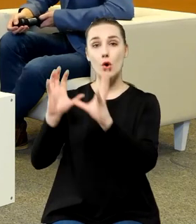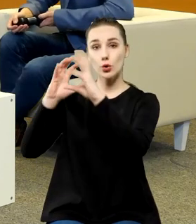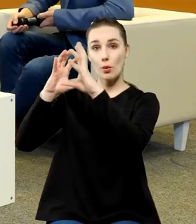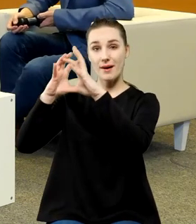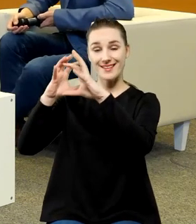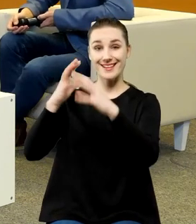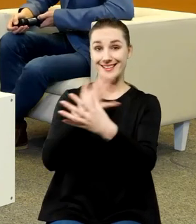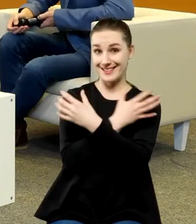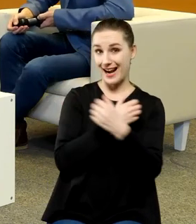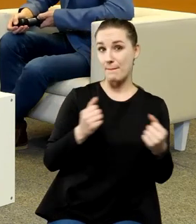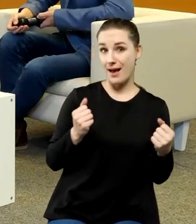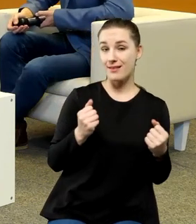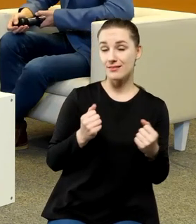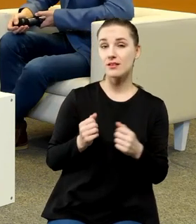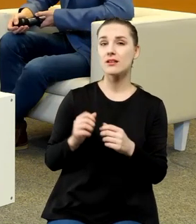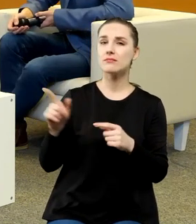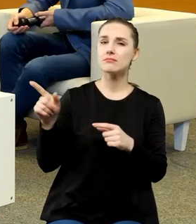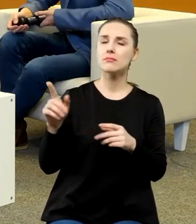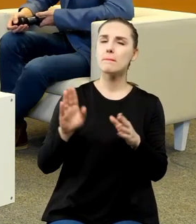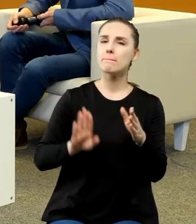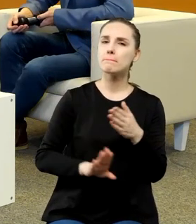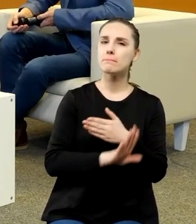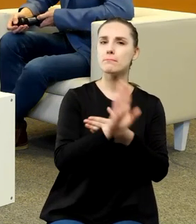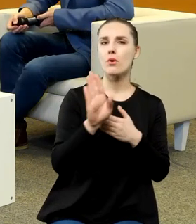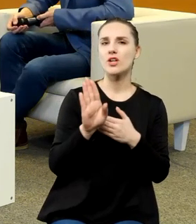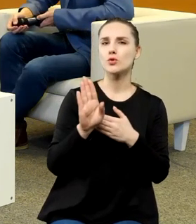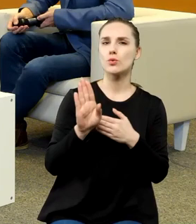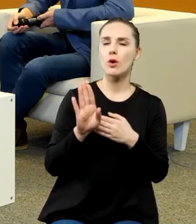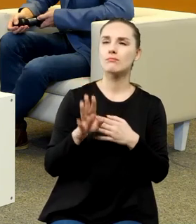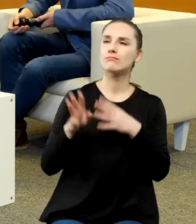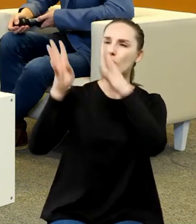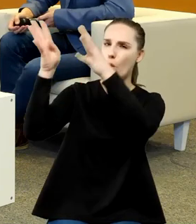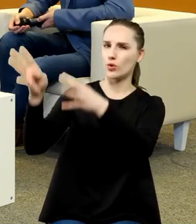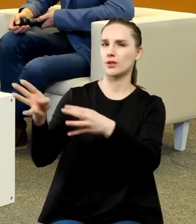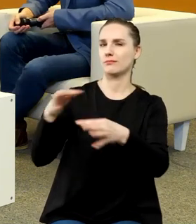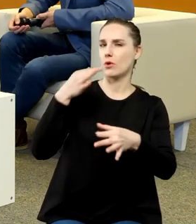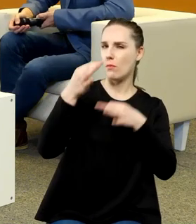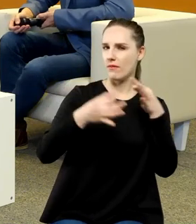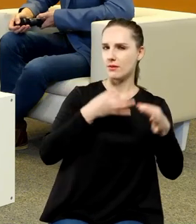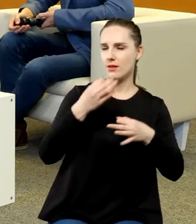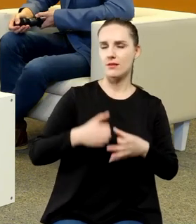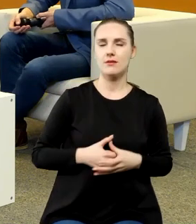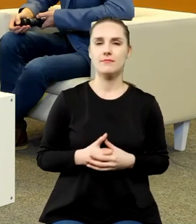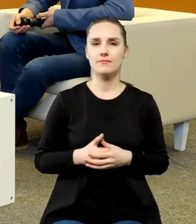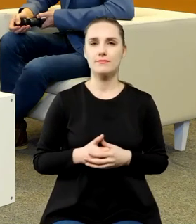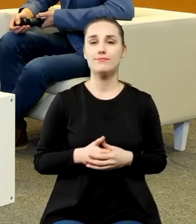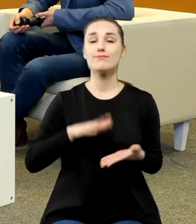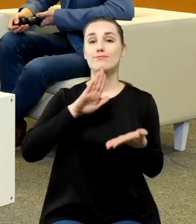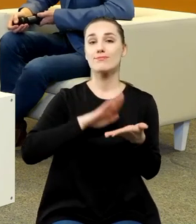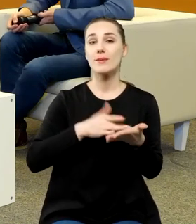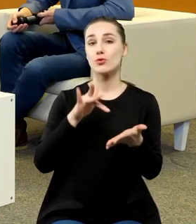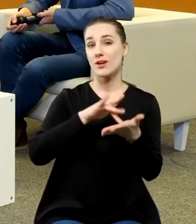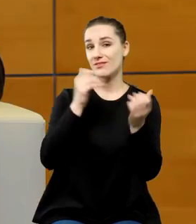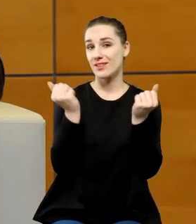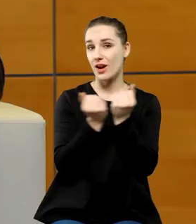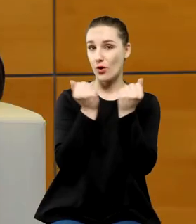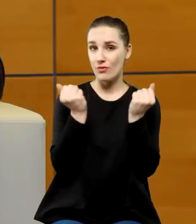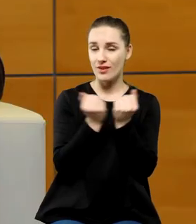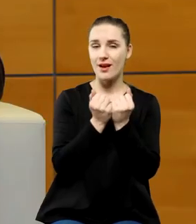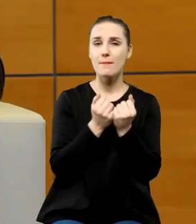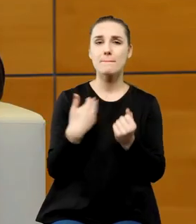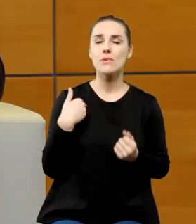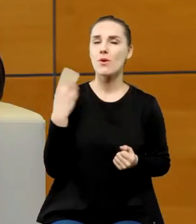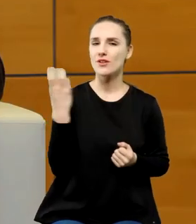odzwierciedlają w sposób narracji o nim w Krakowie bardzo ciekawa próba